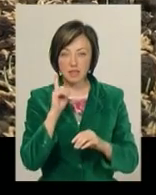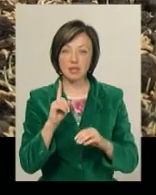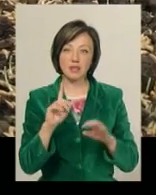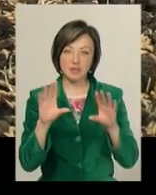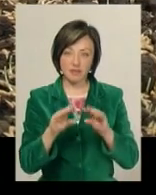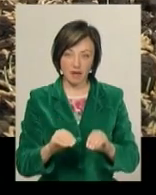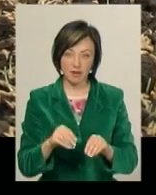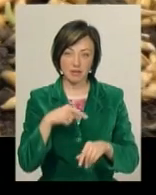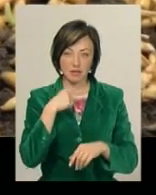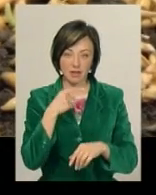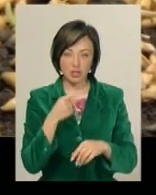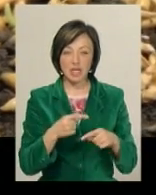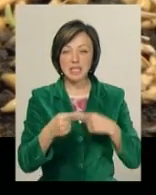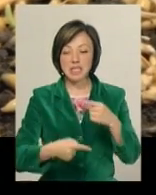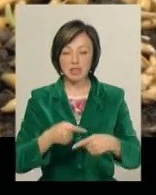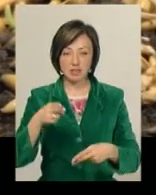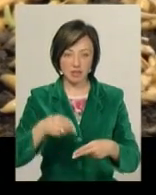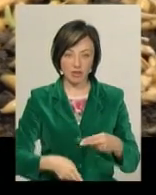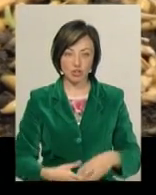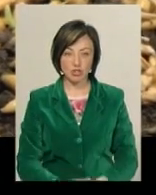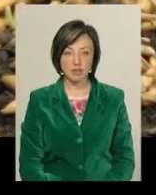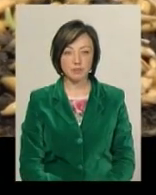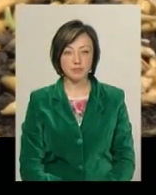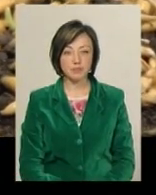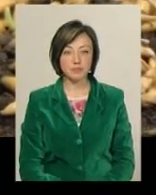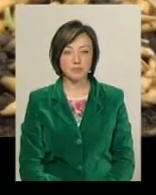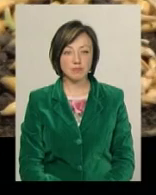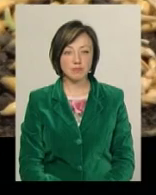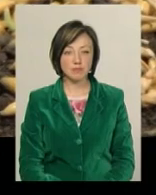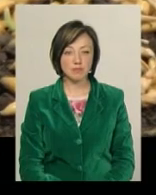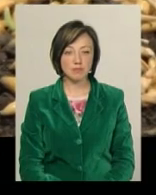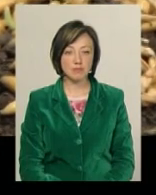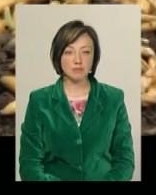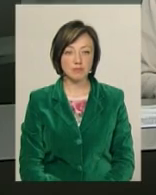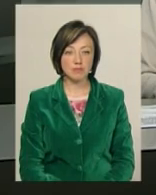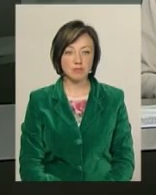завершиться, переконаний художник. Ольга Нісмянова, Юрій Чорний. Новини Поділля. Центр.